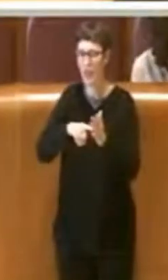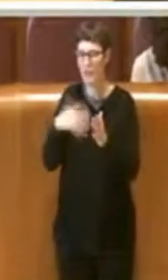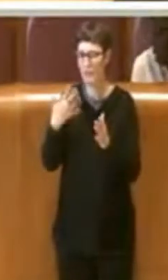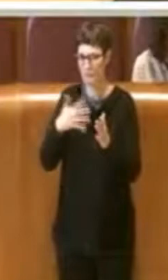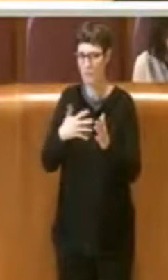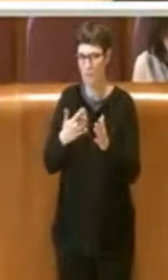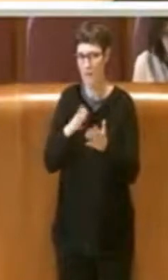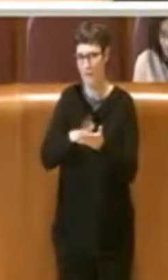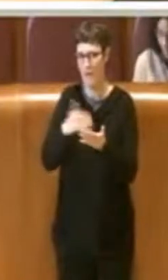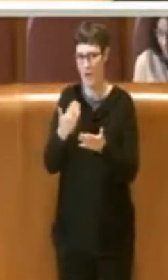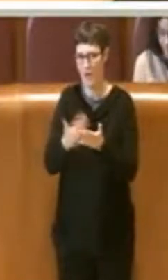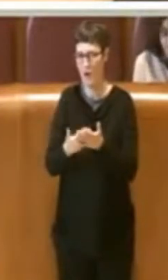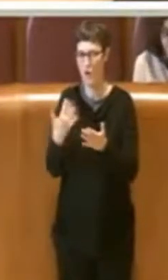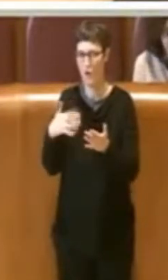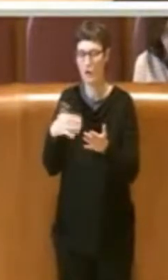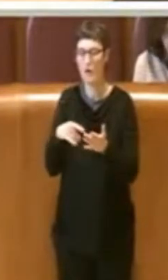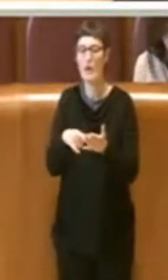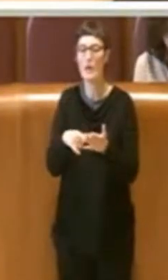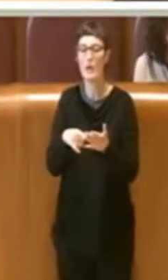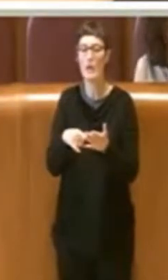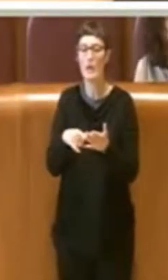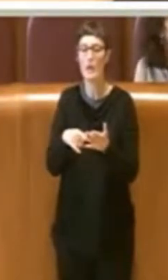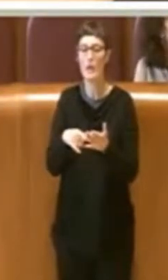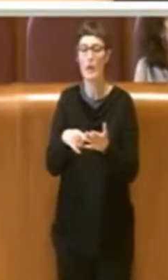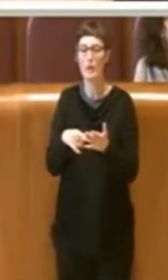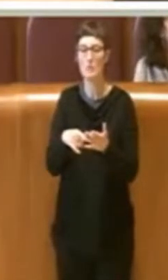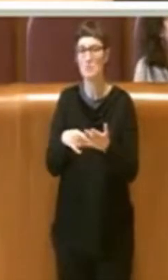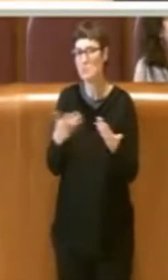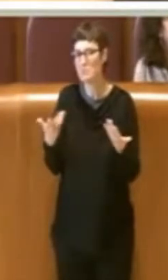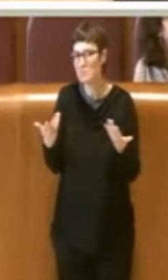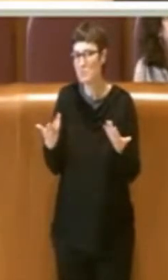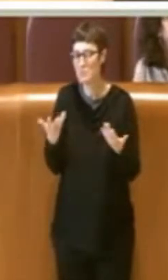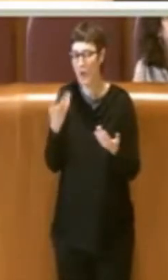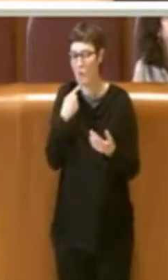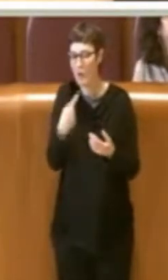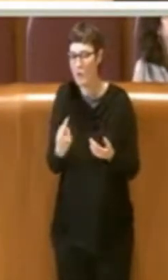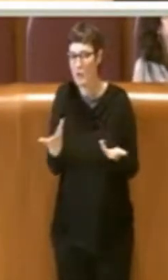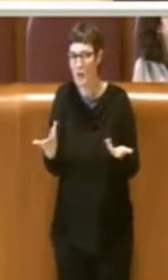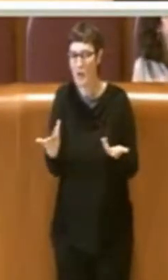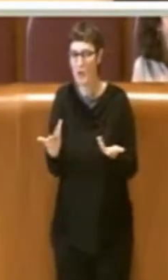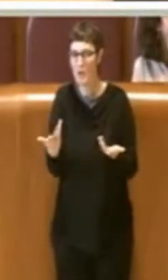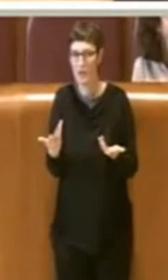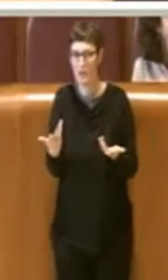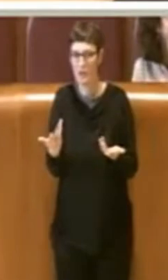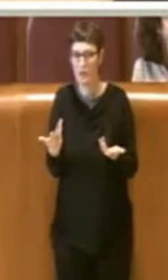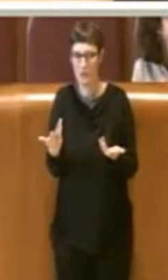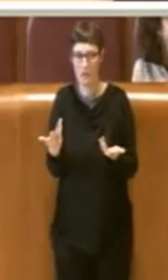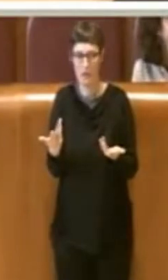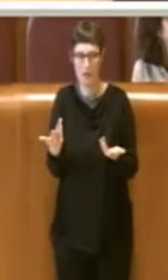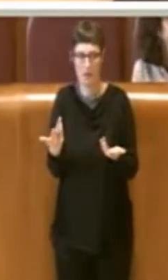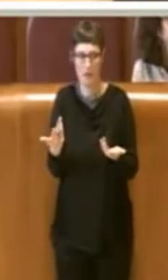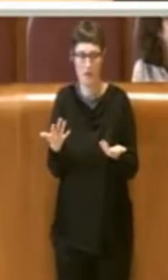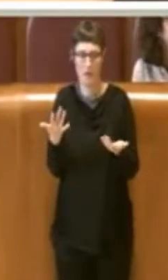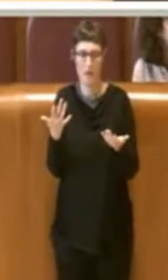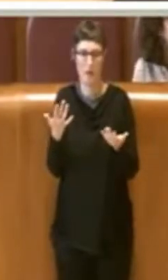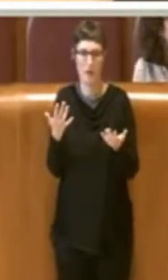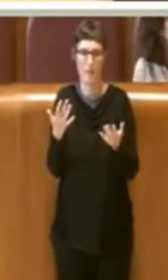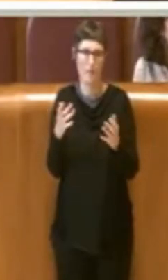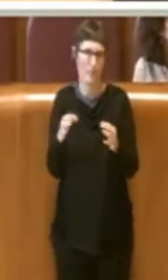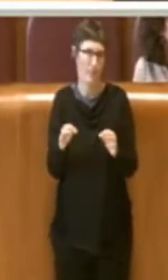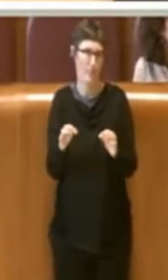esame e per volersi sottolineare la differenza tra le